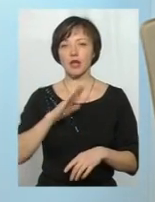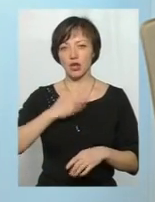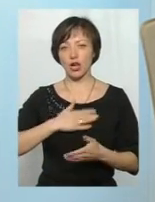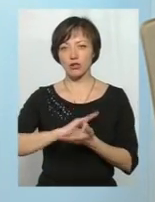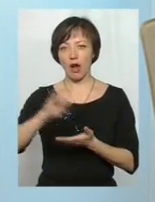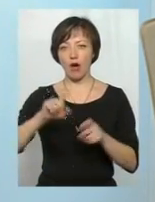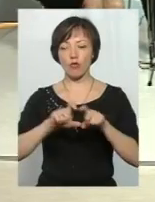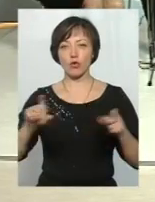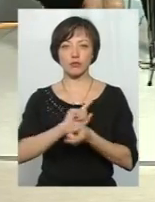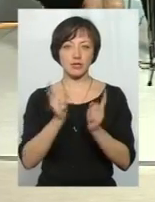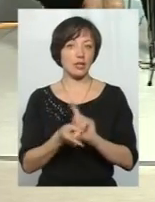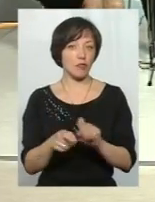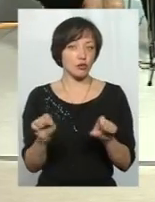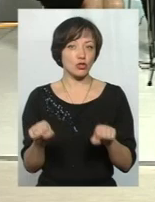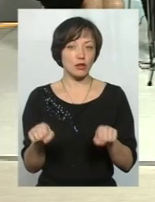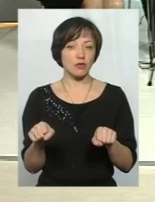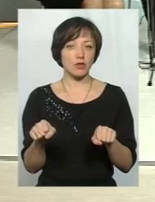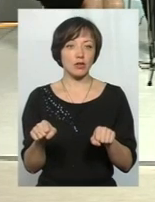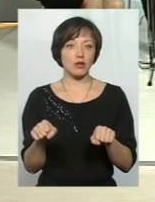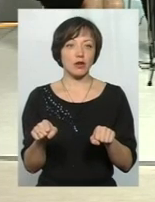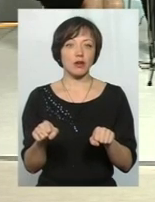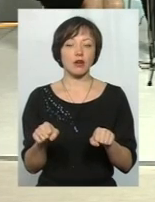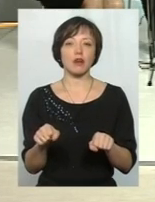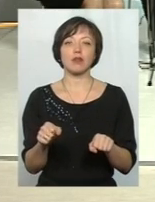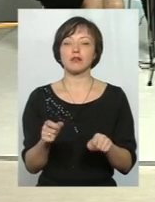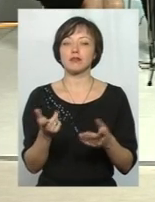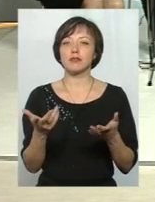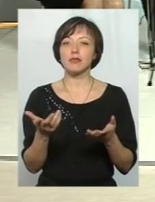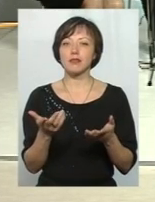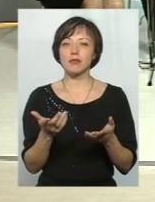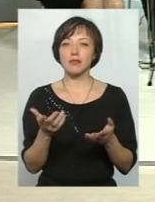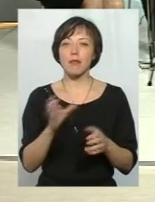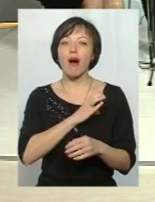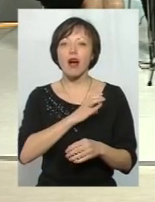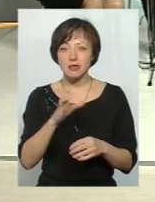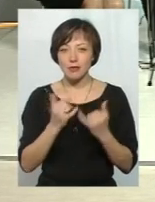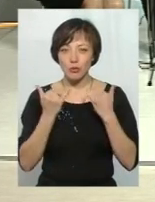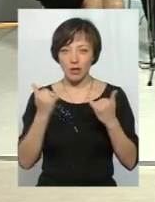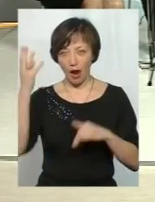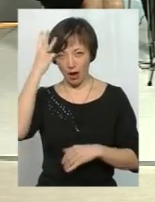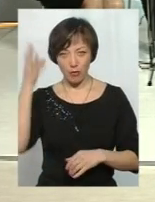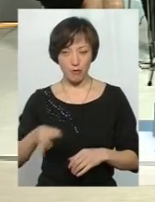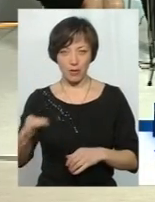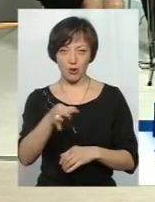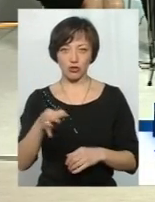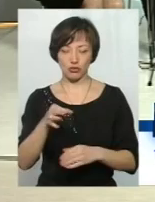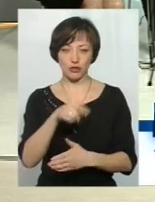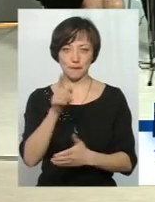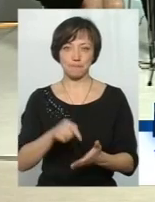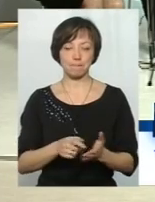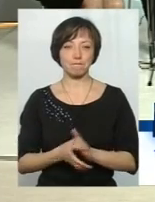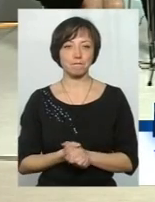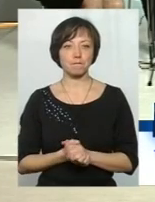аеропорт став, можливо, куркою, яка несе золоті яйця для Хмельниччини? Ну, дивіться, давайте